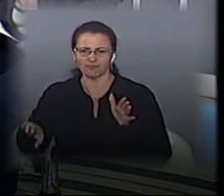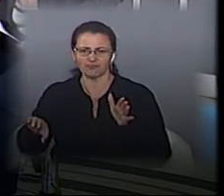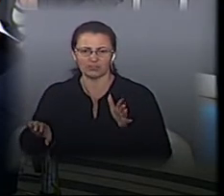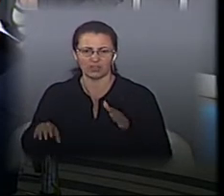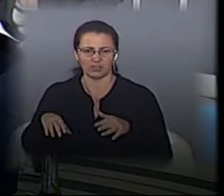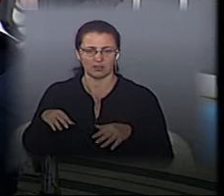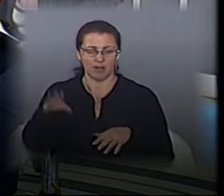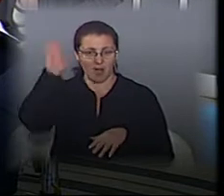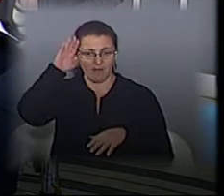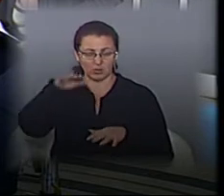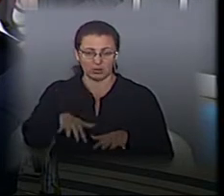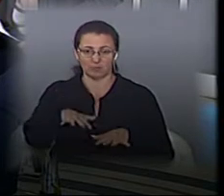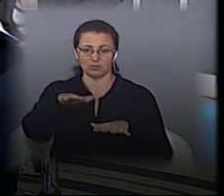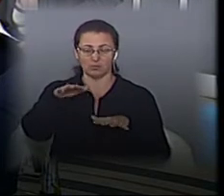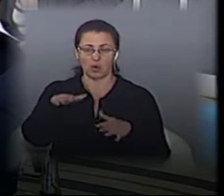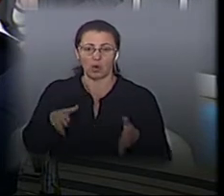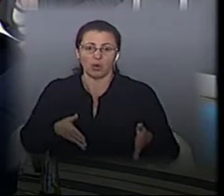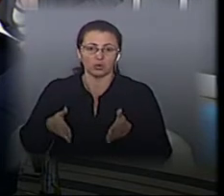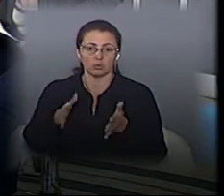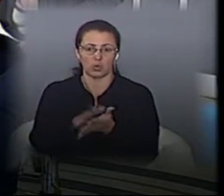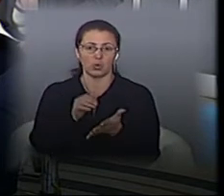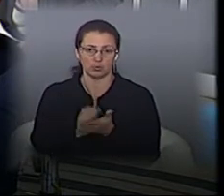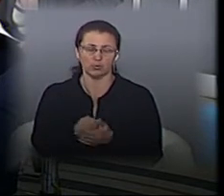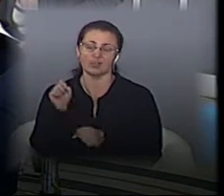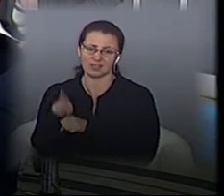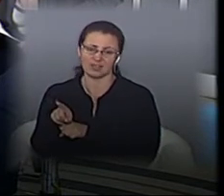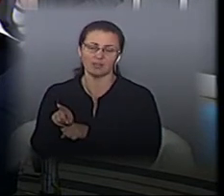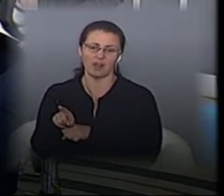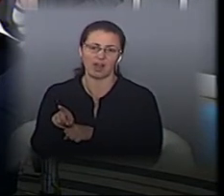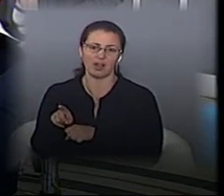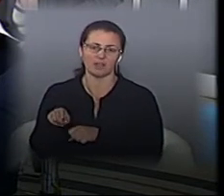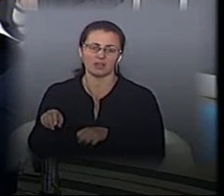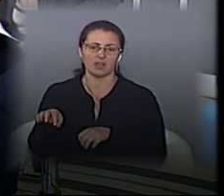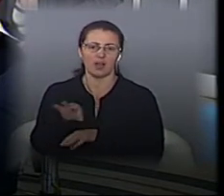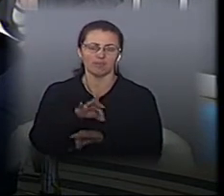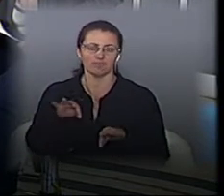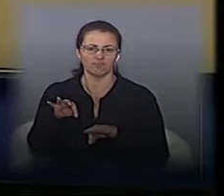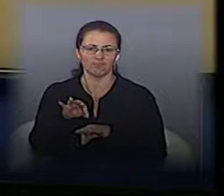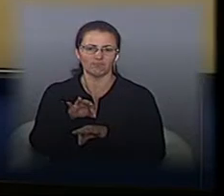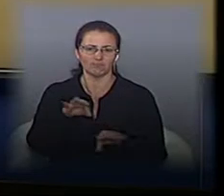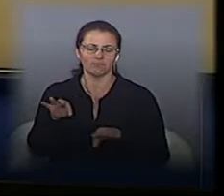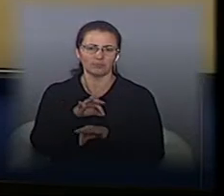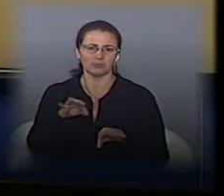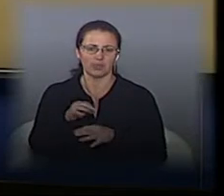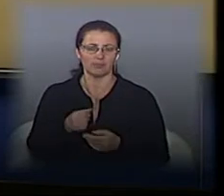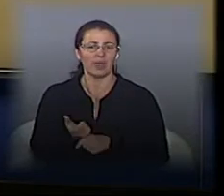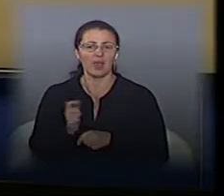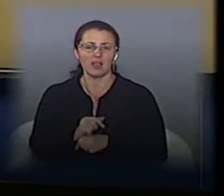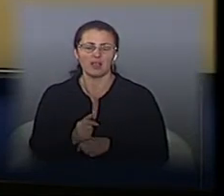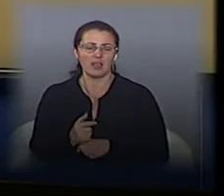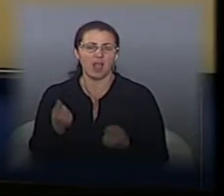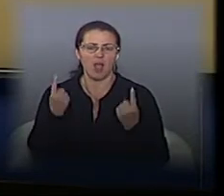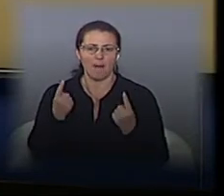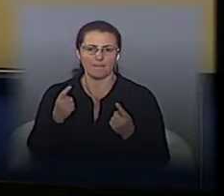вода, дорога постійно руйнується, тому ми замовляємо реконструкцію і будемо її виконувати цього року. Цього року, обов'язково, найбільш проблемна ділянка вулиці